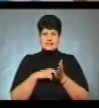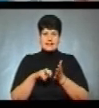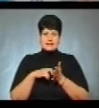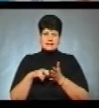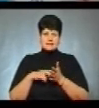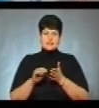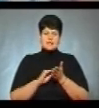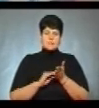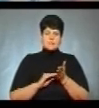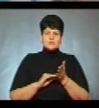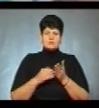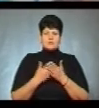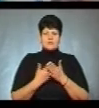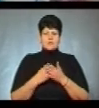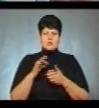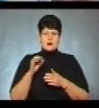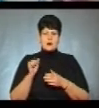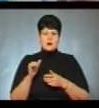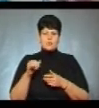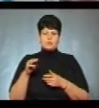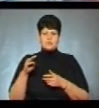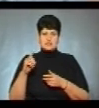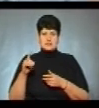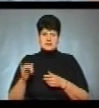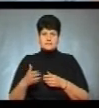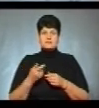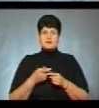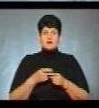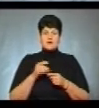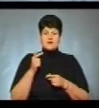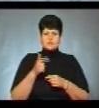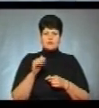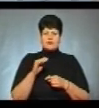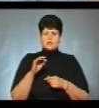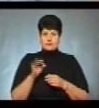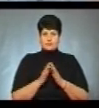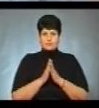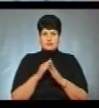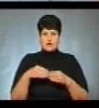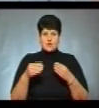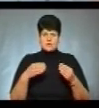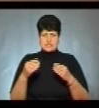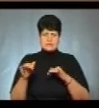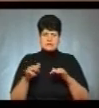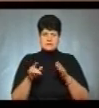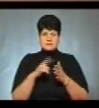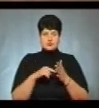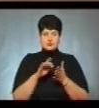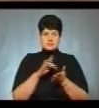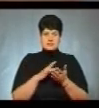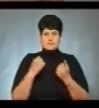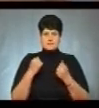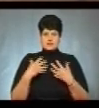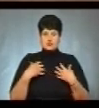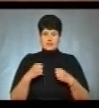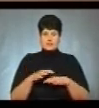написано про ознаки аутизму. Листівки батьки мають розповсюдити, а Галину Федорович вона попросила роздати їх на заходах міського центру фізичного здоров